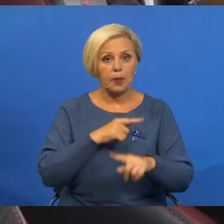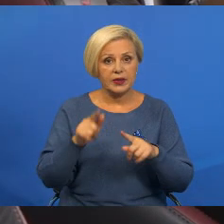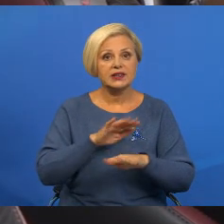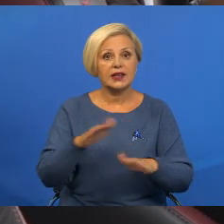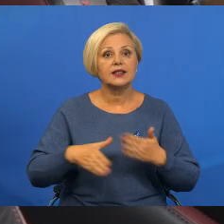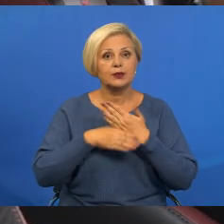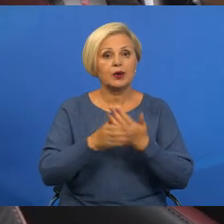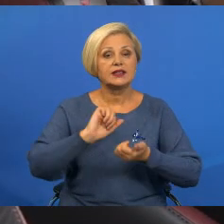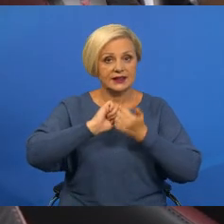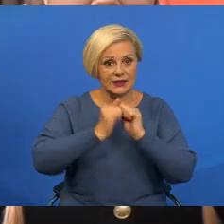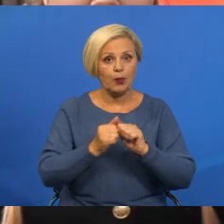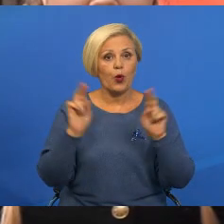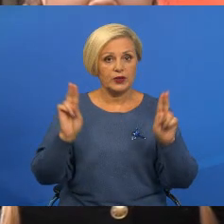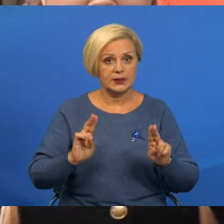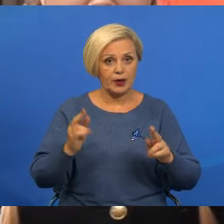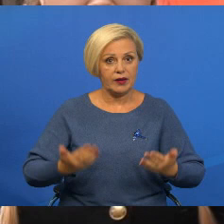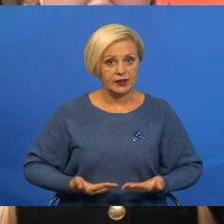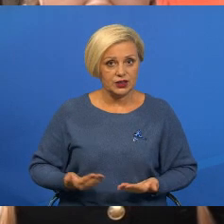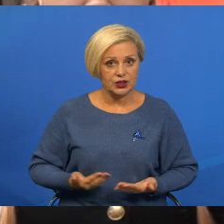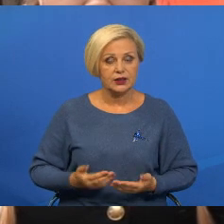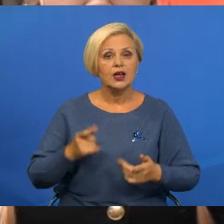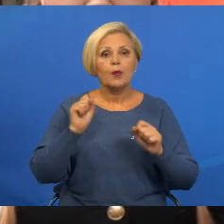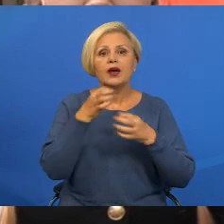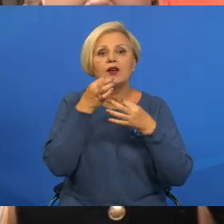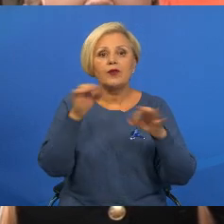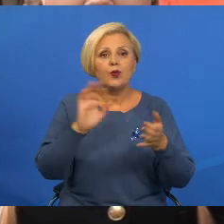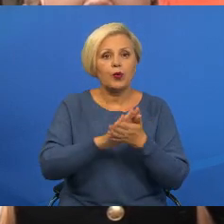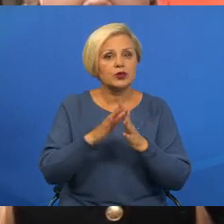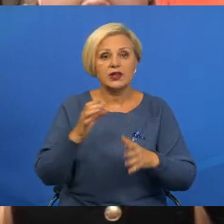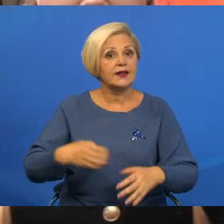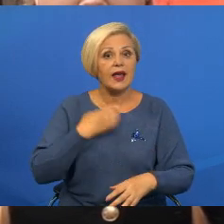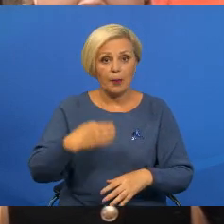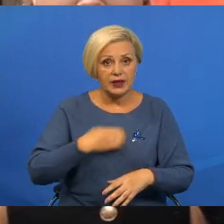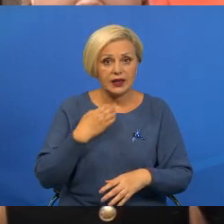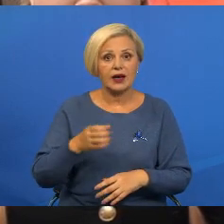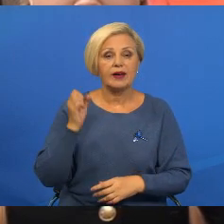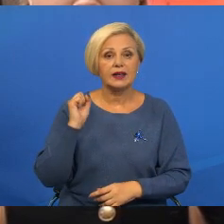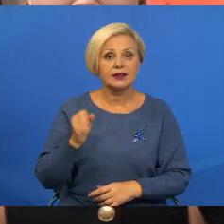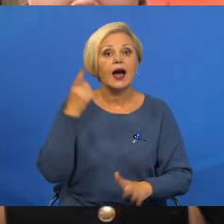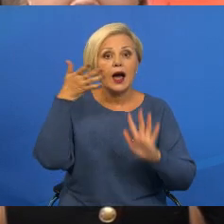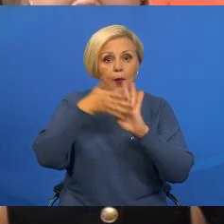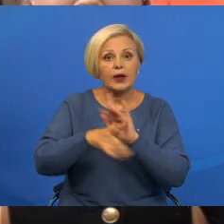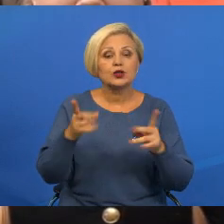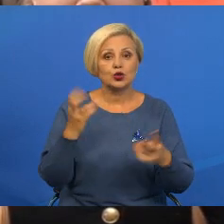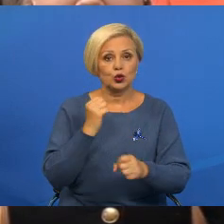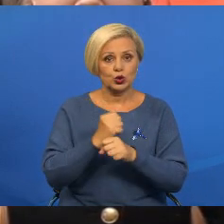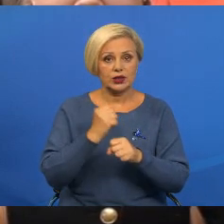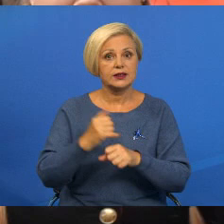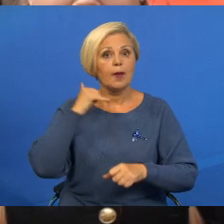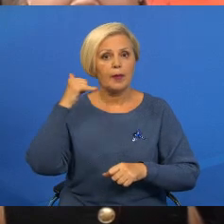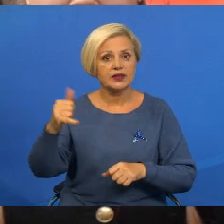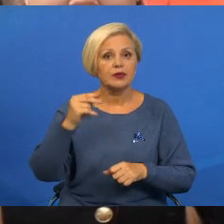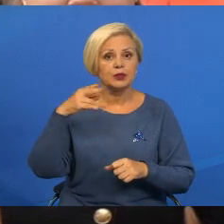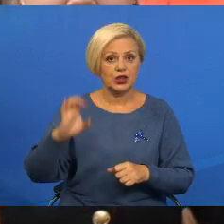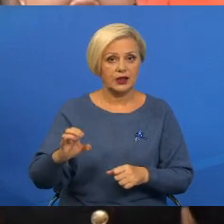життево необходные правила. Чтобы они могли в любой ситуации не паниковать, а понять, что им нужно делать, позвонить в